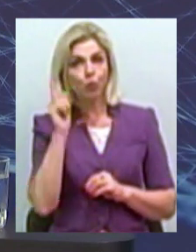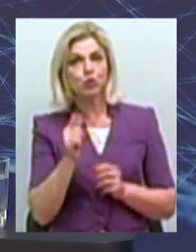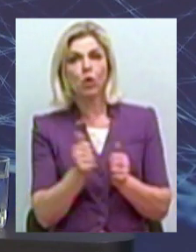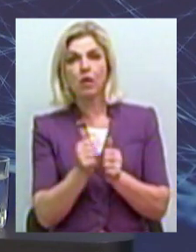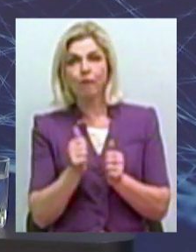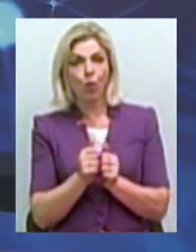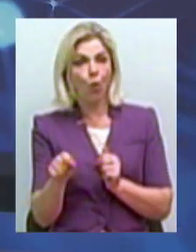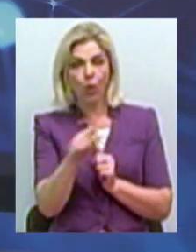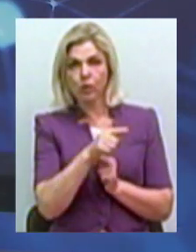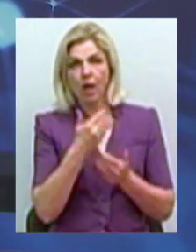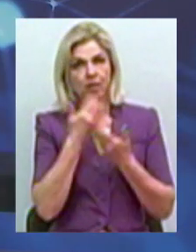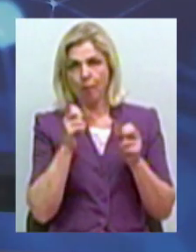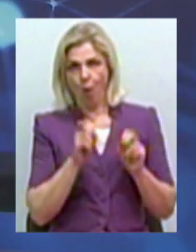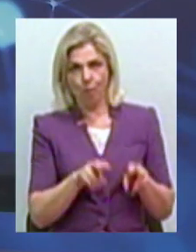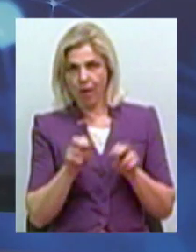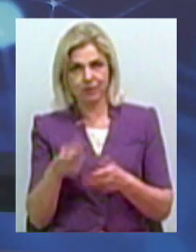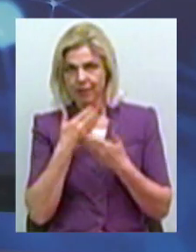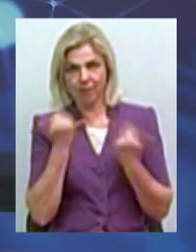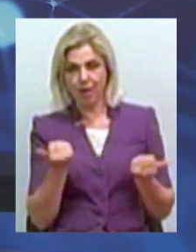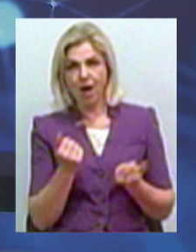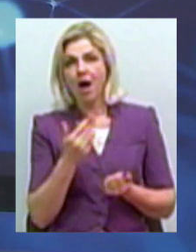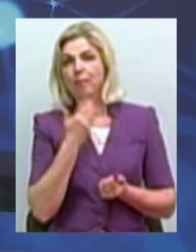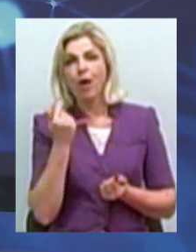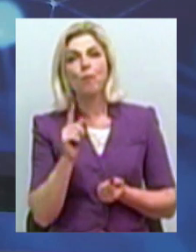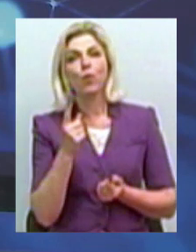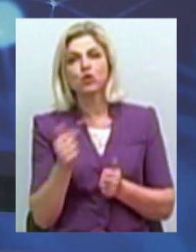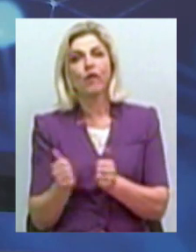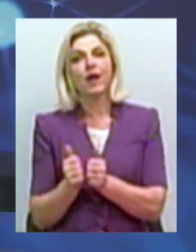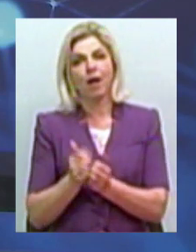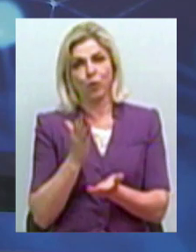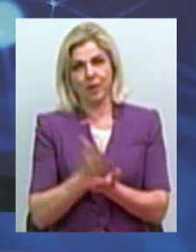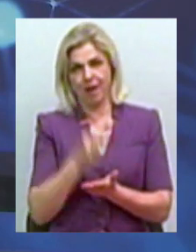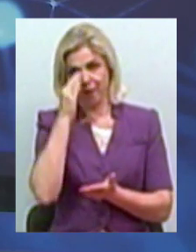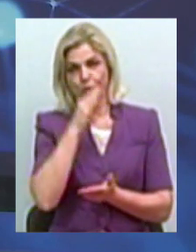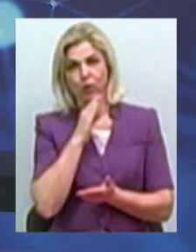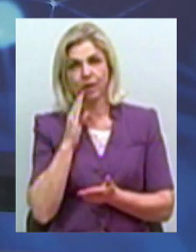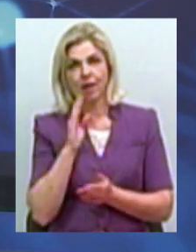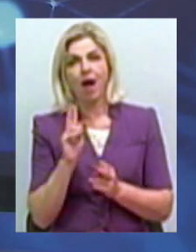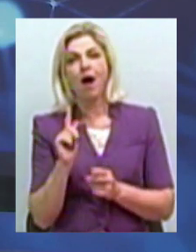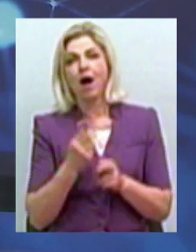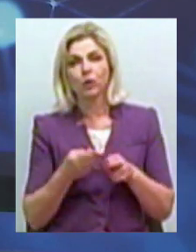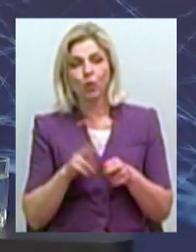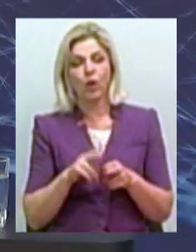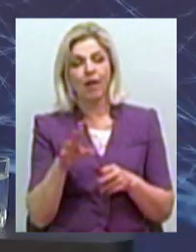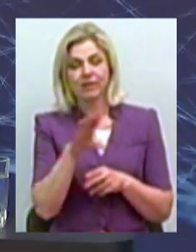немає небезпек, а їх немає тільки тому, що поряд є якийсь дорослий, який всі ці небезпеки передбачив і приховав. Тому